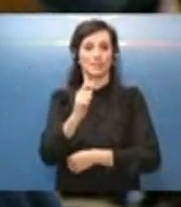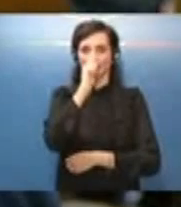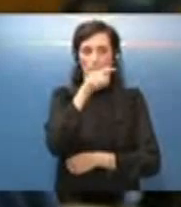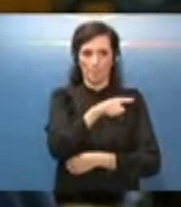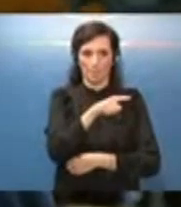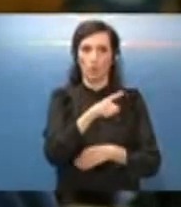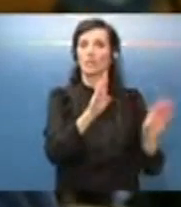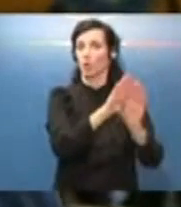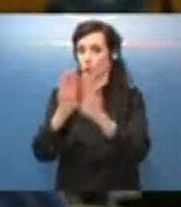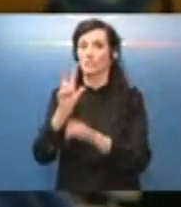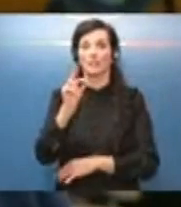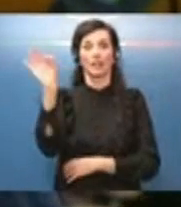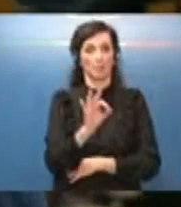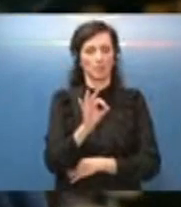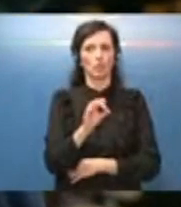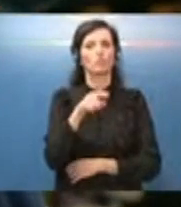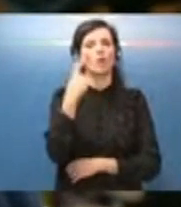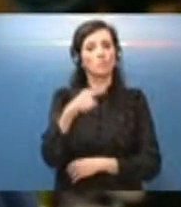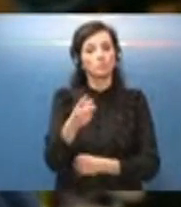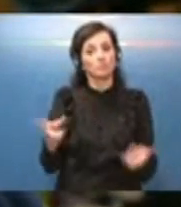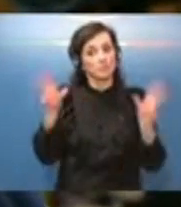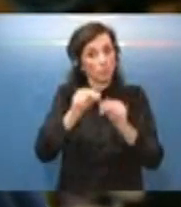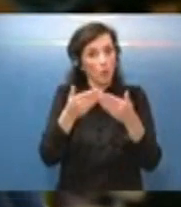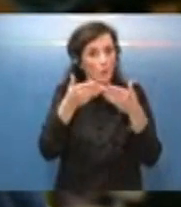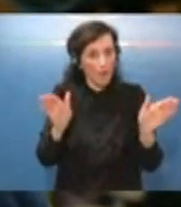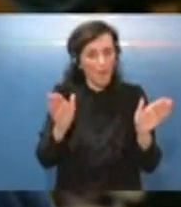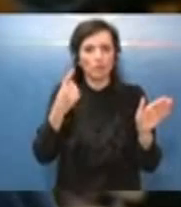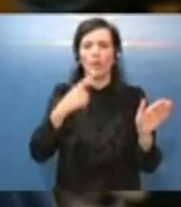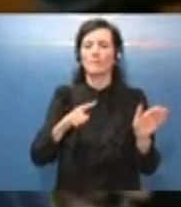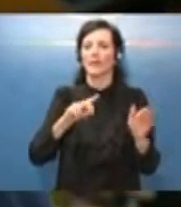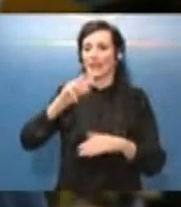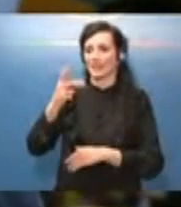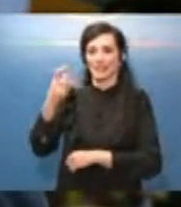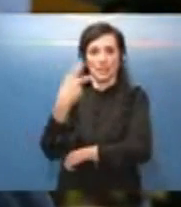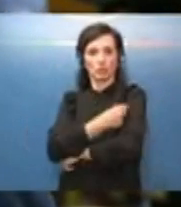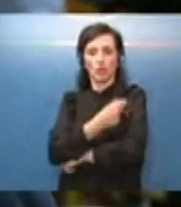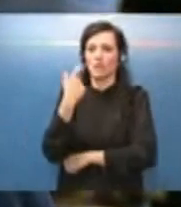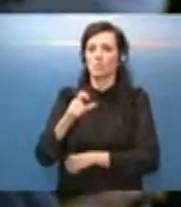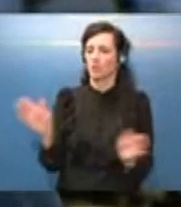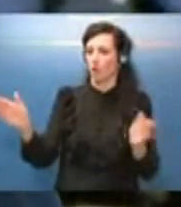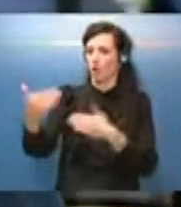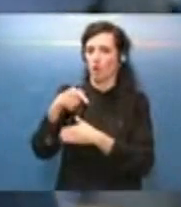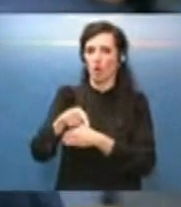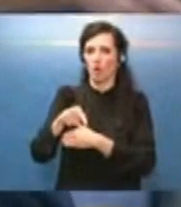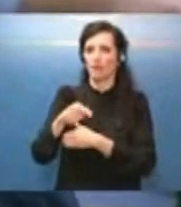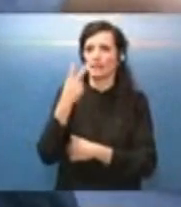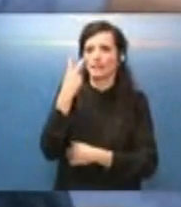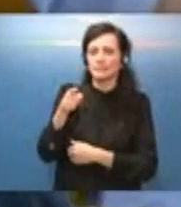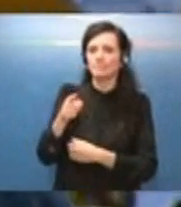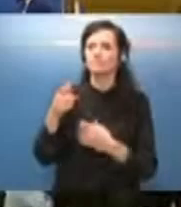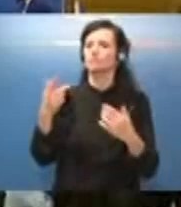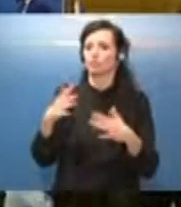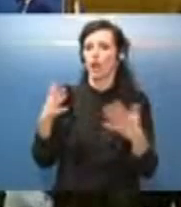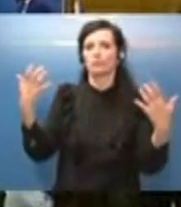riapertura dell'estensione della terza dose, anche perché dei colli di bottiglia nelle prenotazioni si stanno già verificando in questi